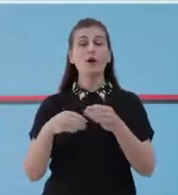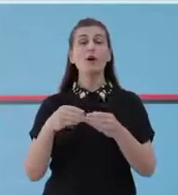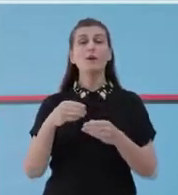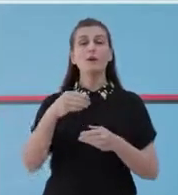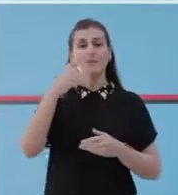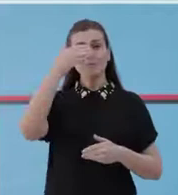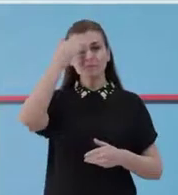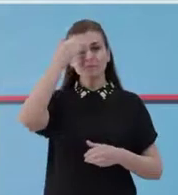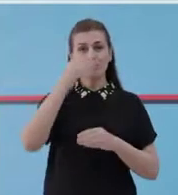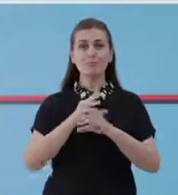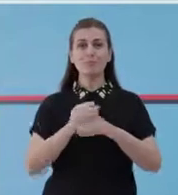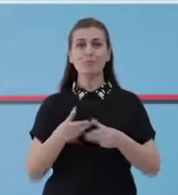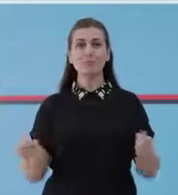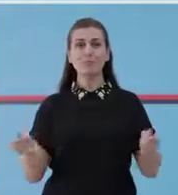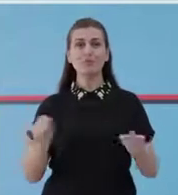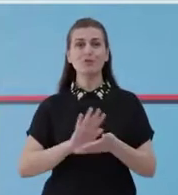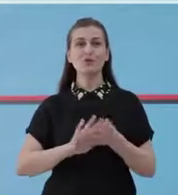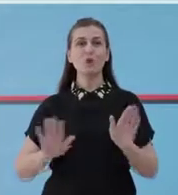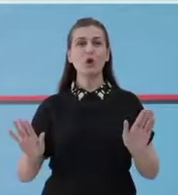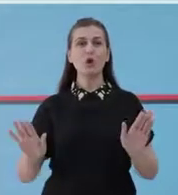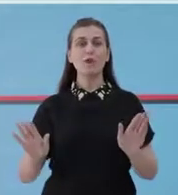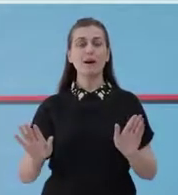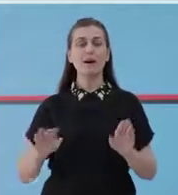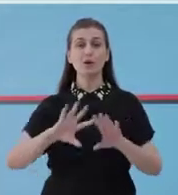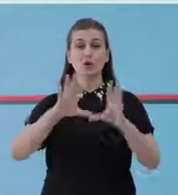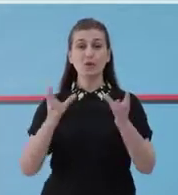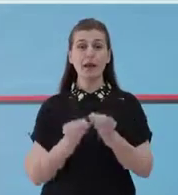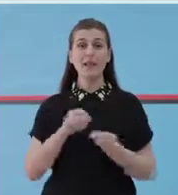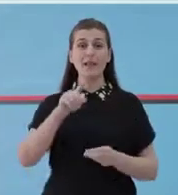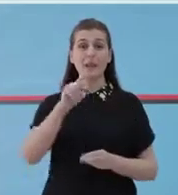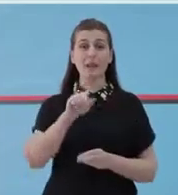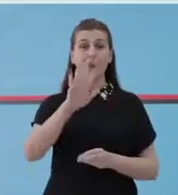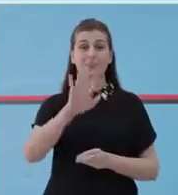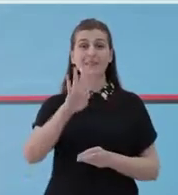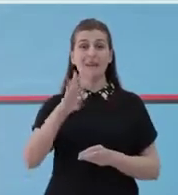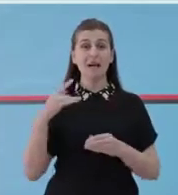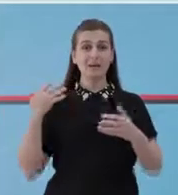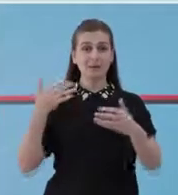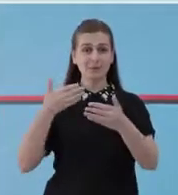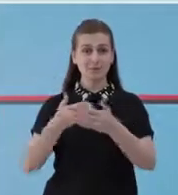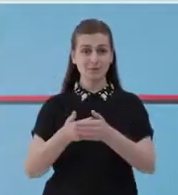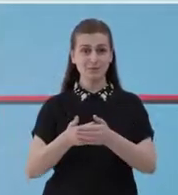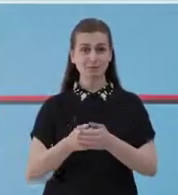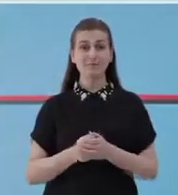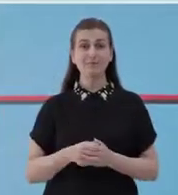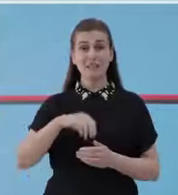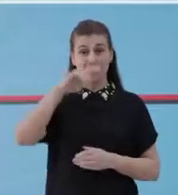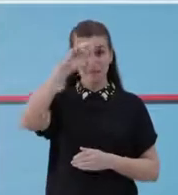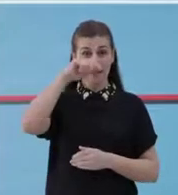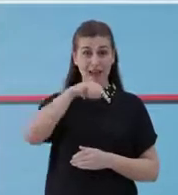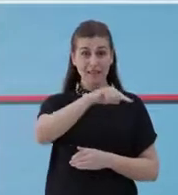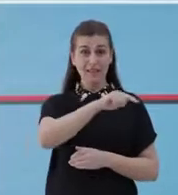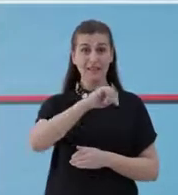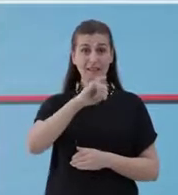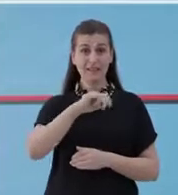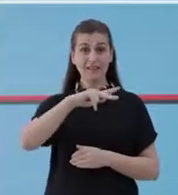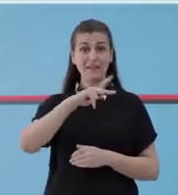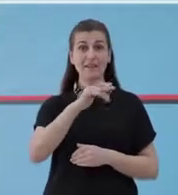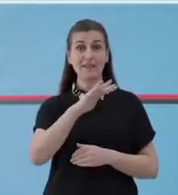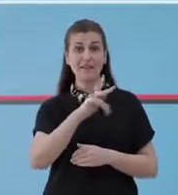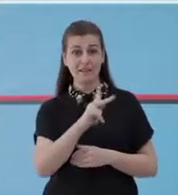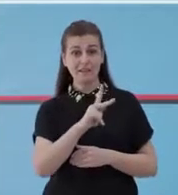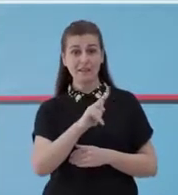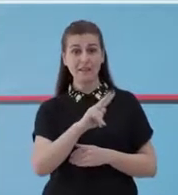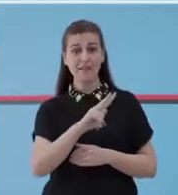duke quar numërin e tyre në 154. Ju informojnë se në shërbimin infektiv aktualisht